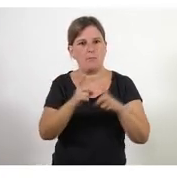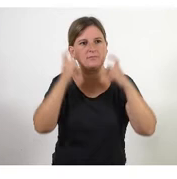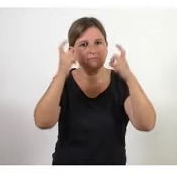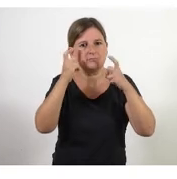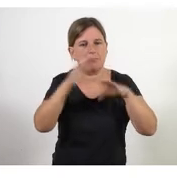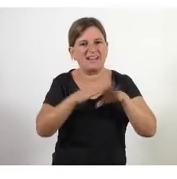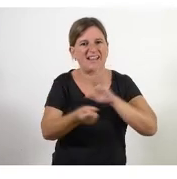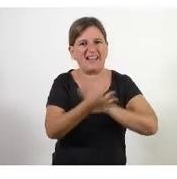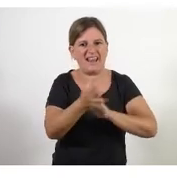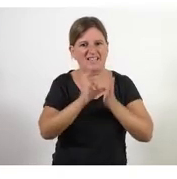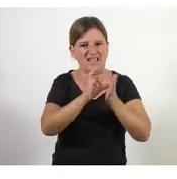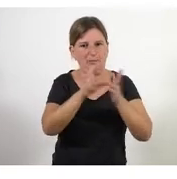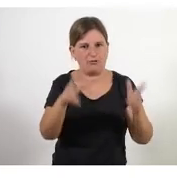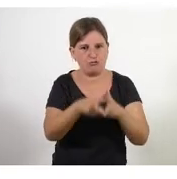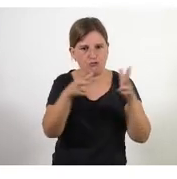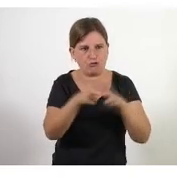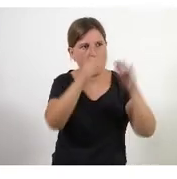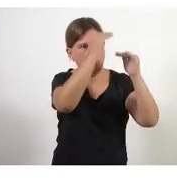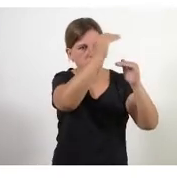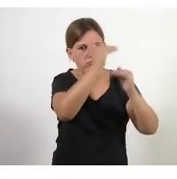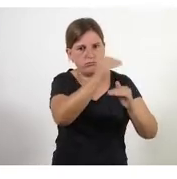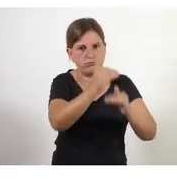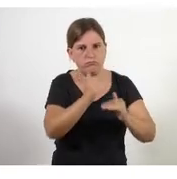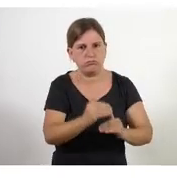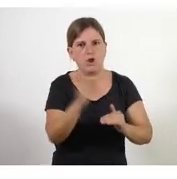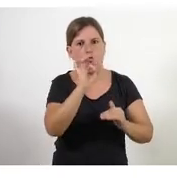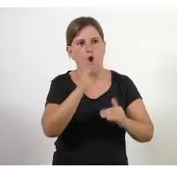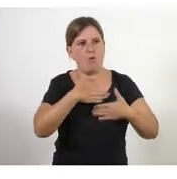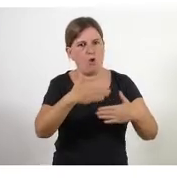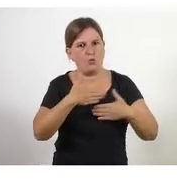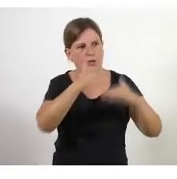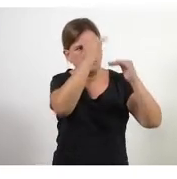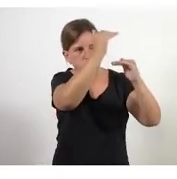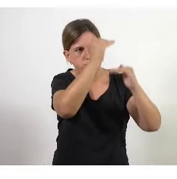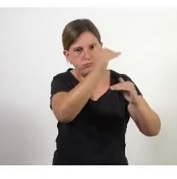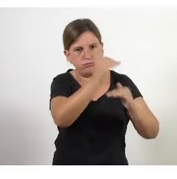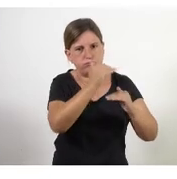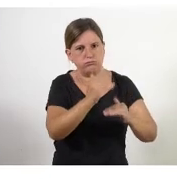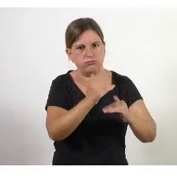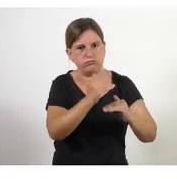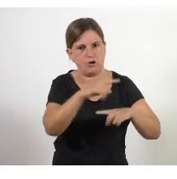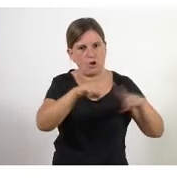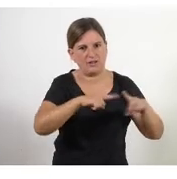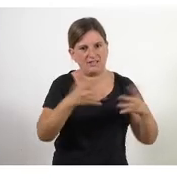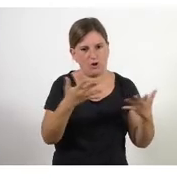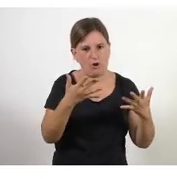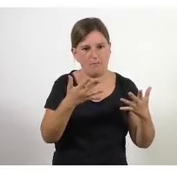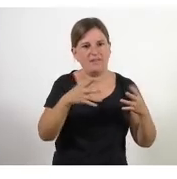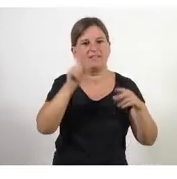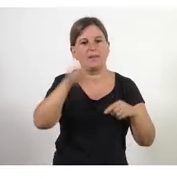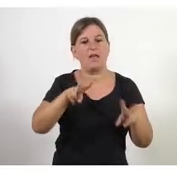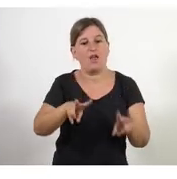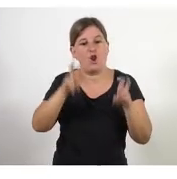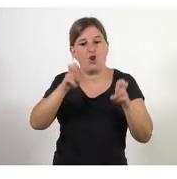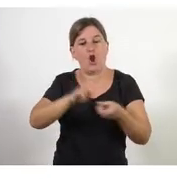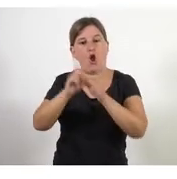servei un servei social un servei de portar un voluntariat i en canvi el projecte és un